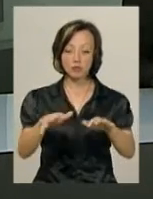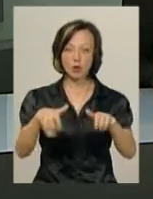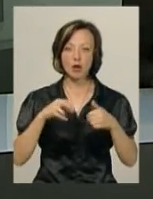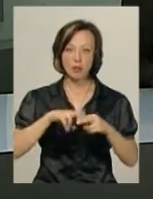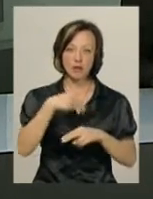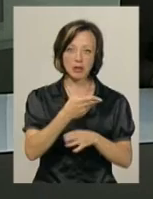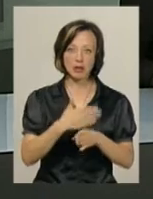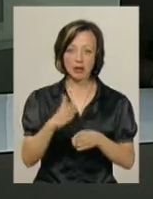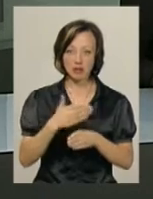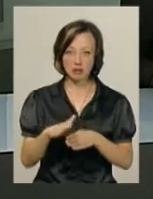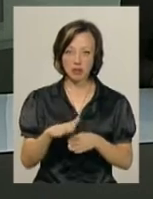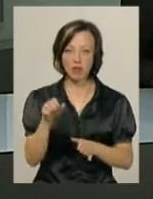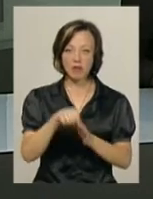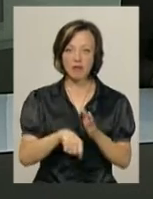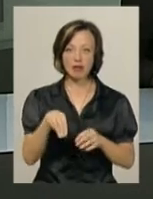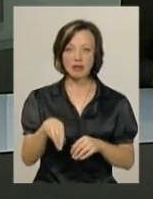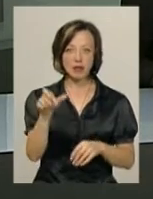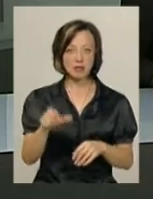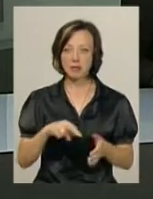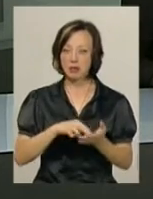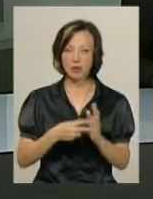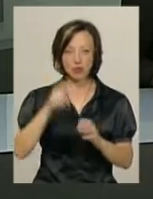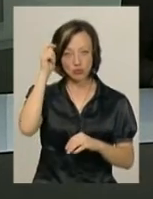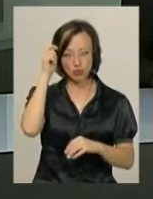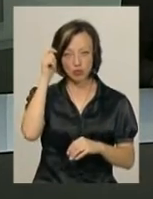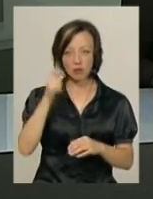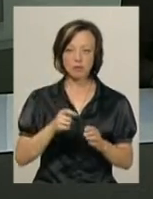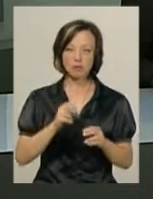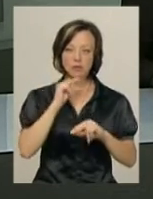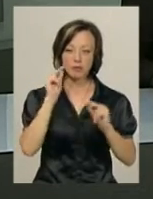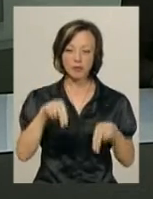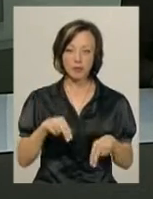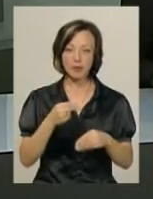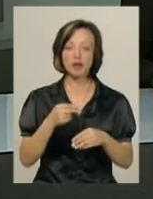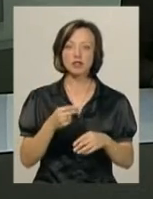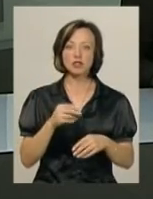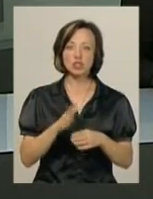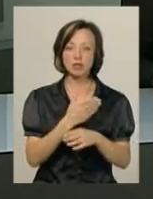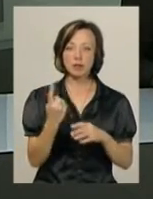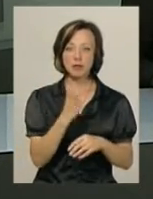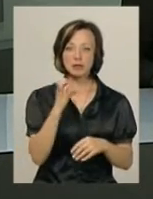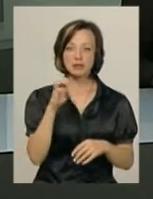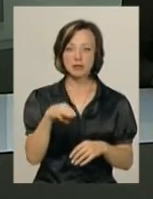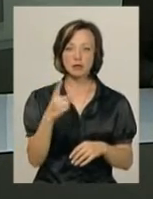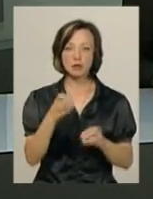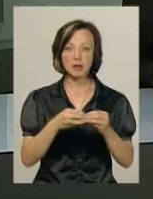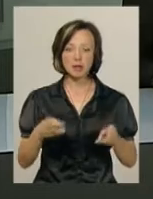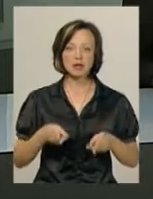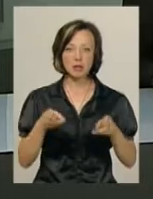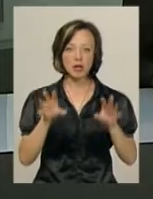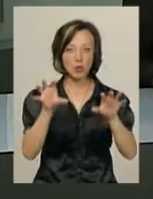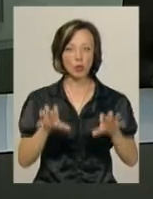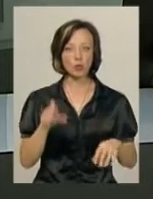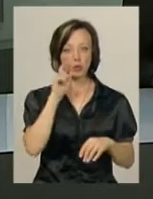аби повернути кредит. Вбивати таксиста не планував. Чоловіку висунули обвинувачення за частиною 1 статті 115 Кримінального